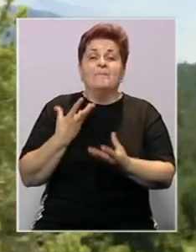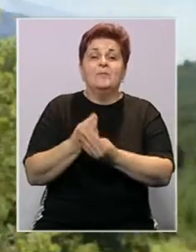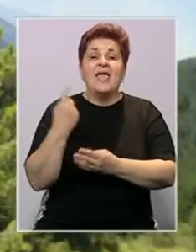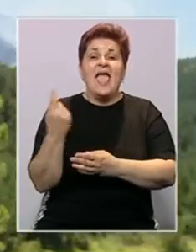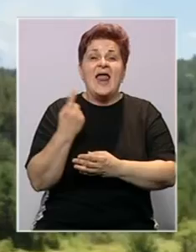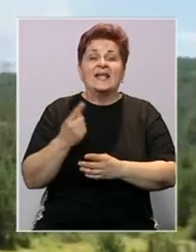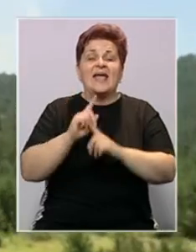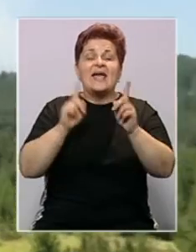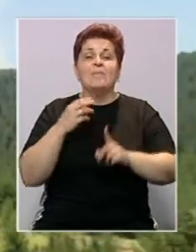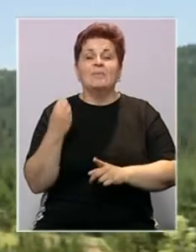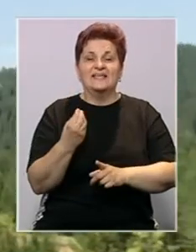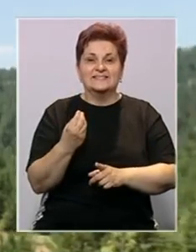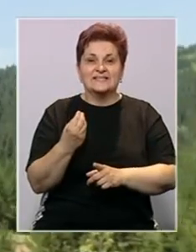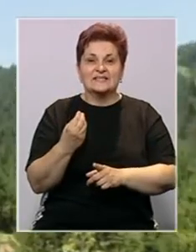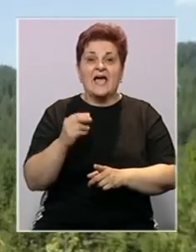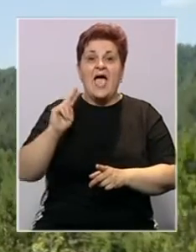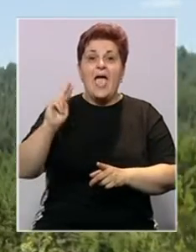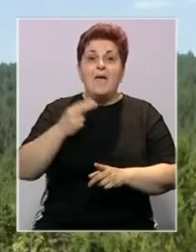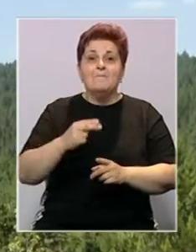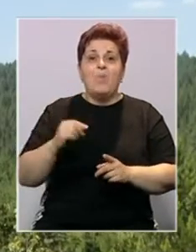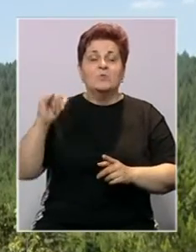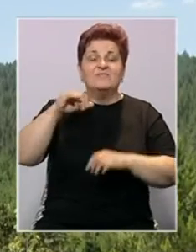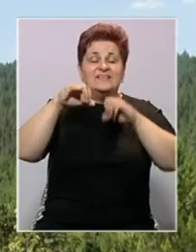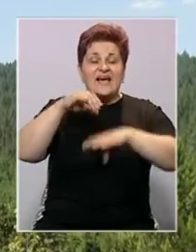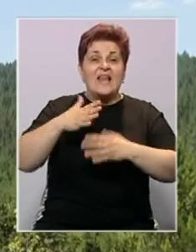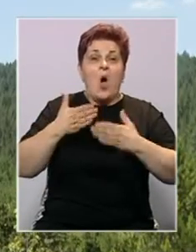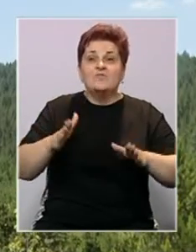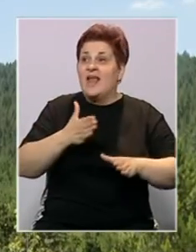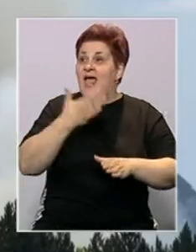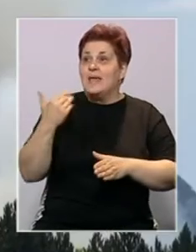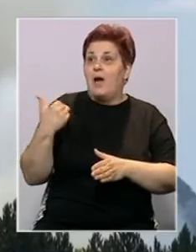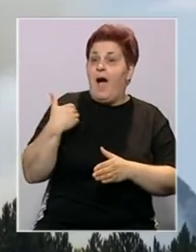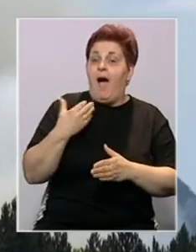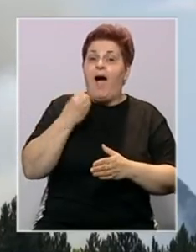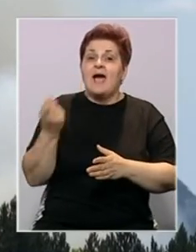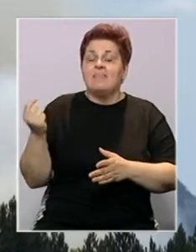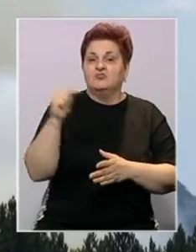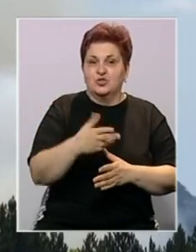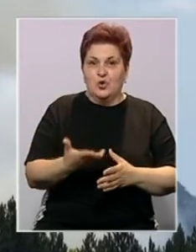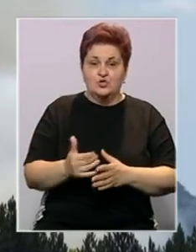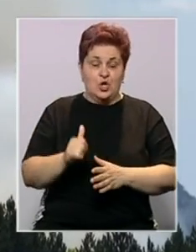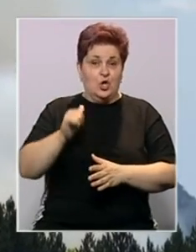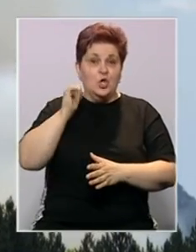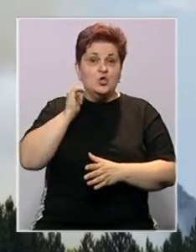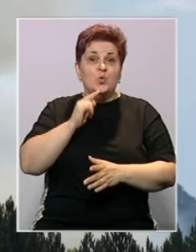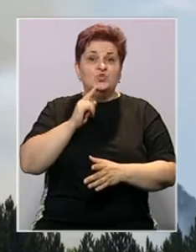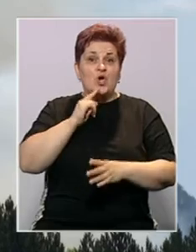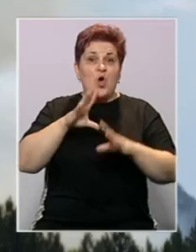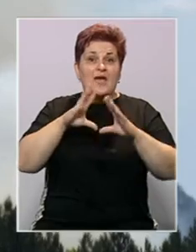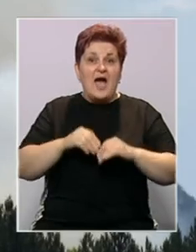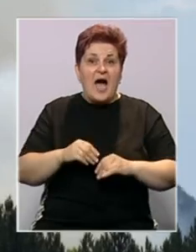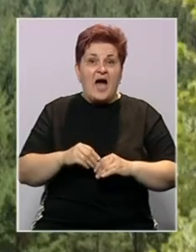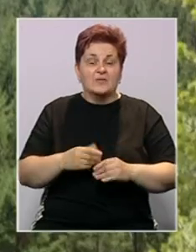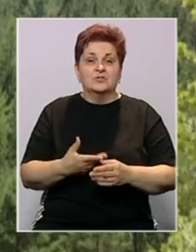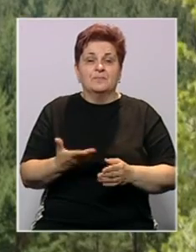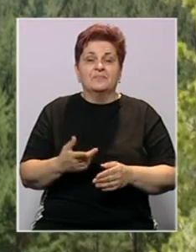helikopteri Republike Srpske. Poziv za Kanader je otvoren, no za sada nema informacija kada će stići. Jučerašnji koji je gasio imao